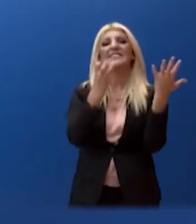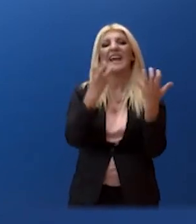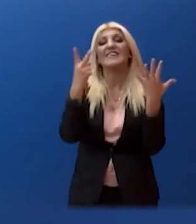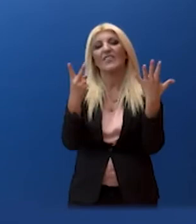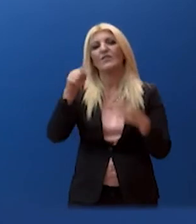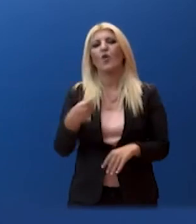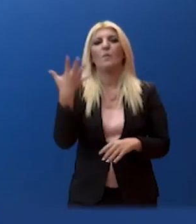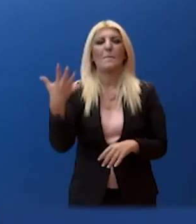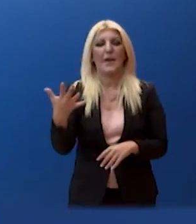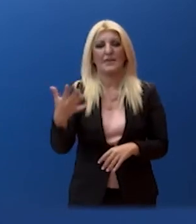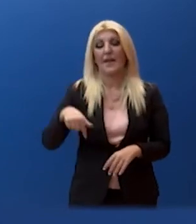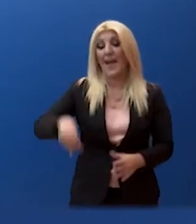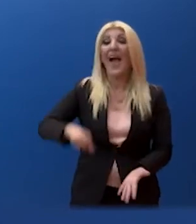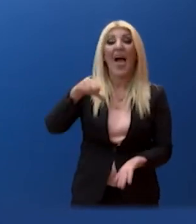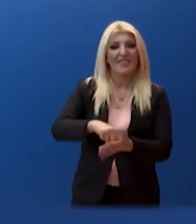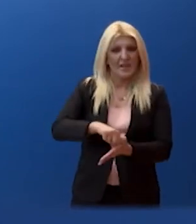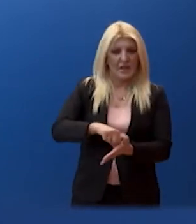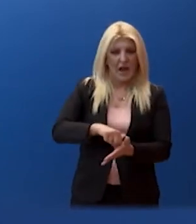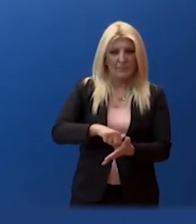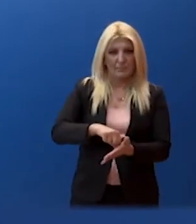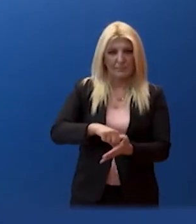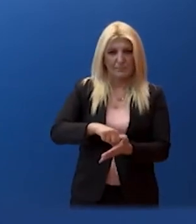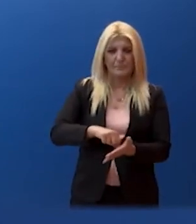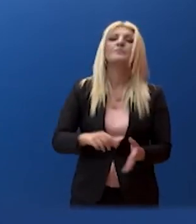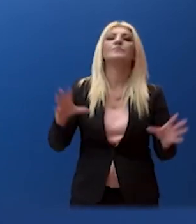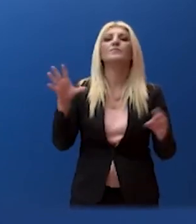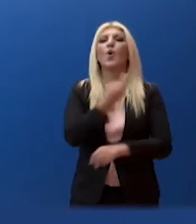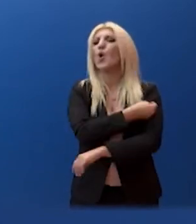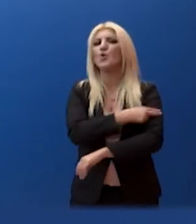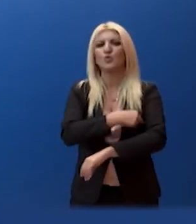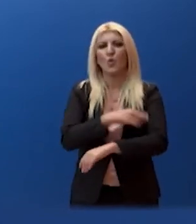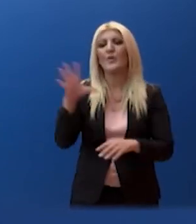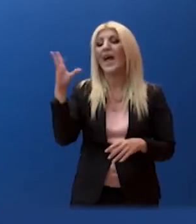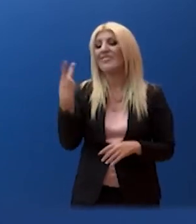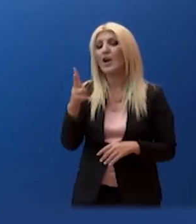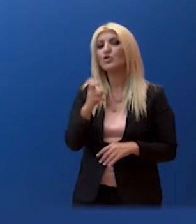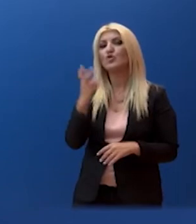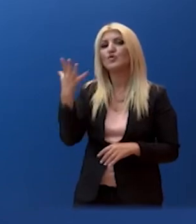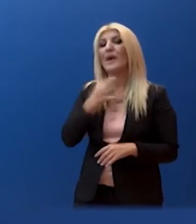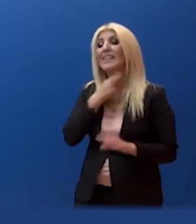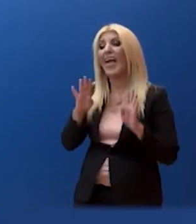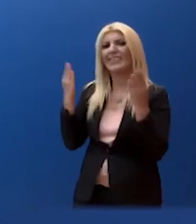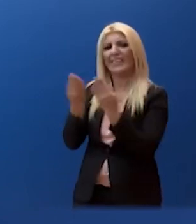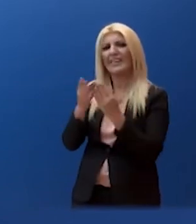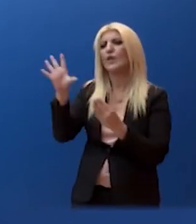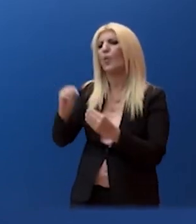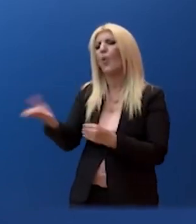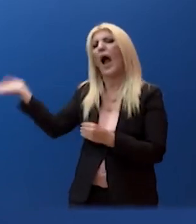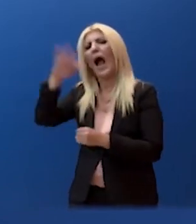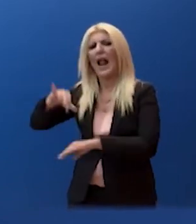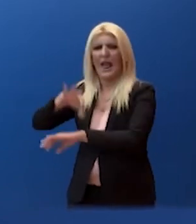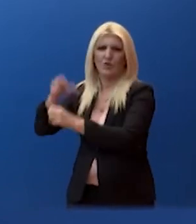κλεινών μεθ, έχουν διατεθεί 225 για άλλα νοσήματα και 75 για κορονοϊό.